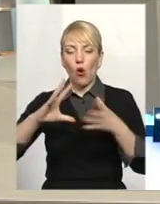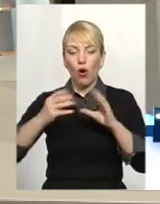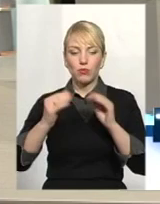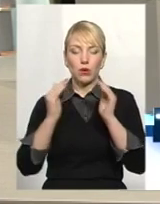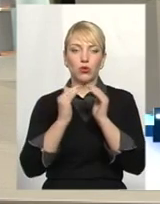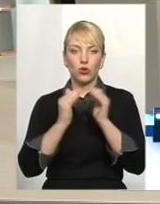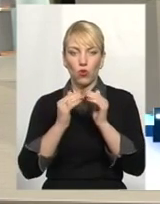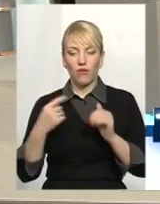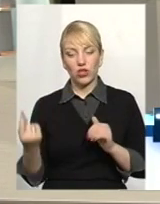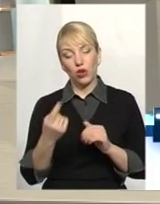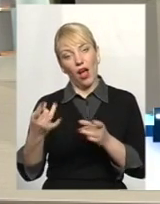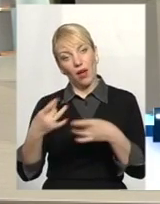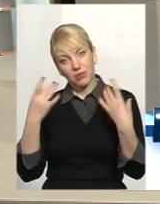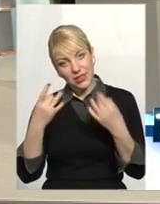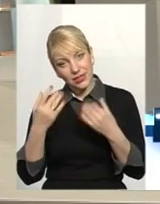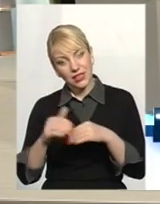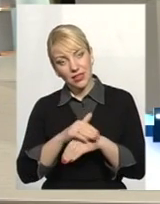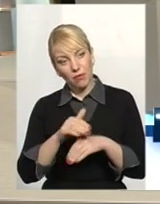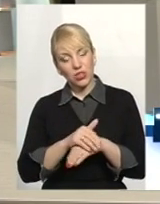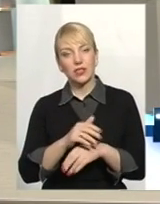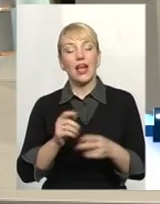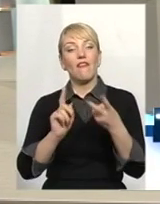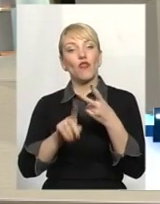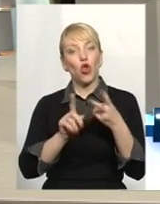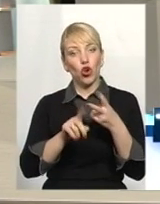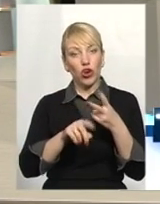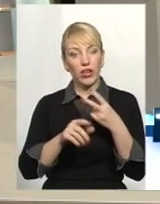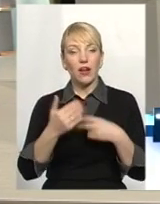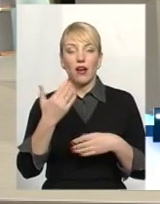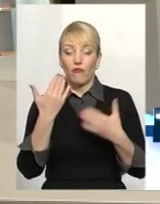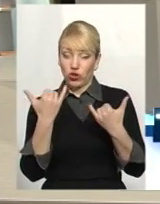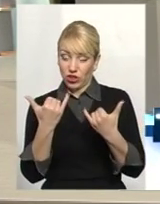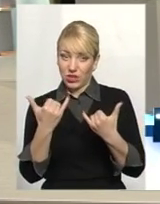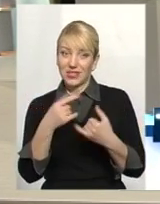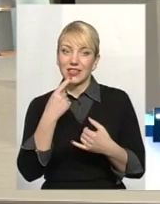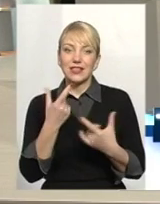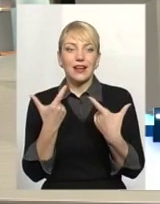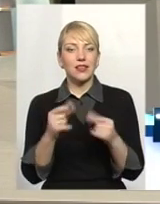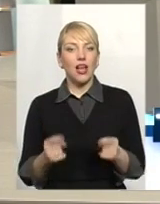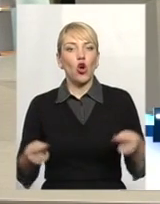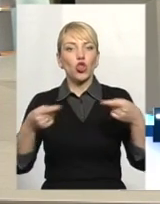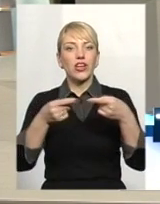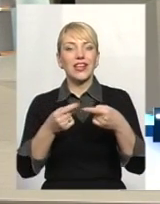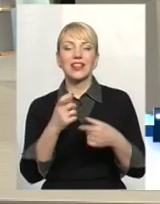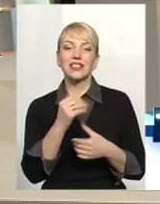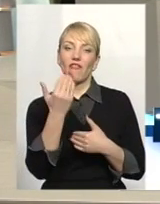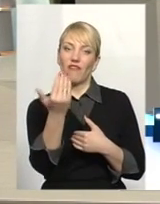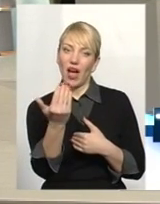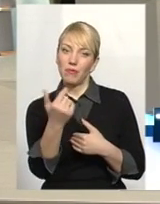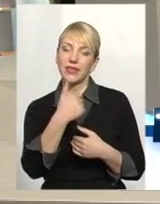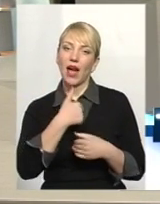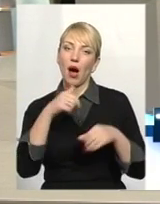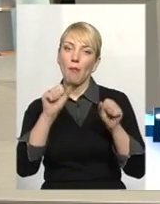Об'язніте цей момент. І вторе. Ви зараз скажіть мені в ефірі, де конкретно з вами я